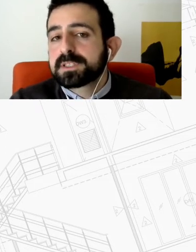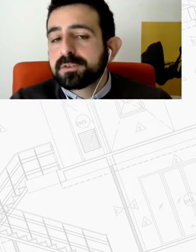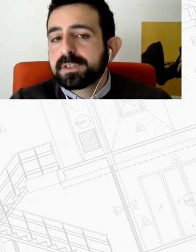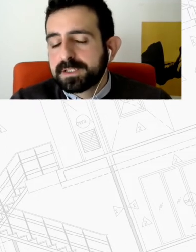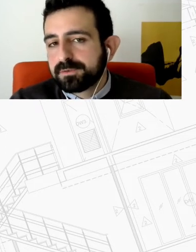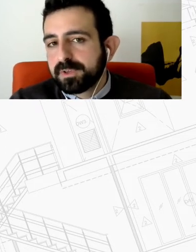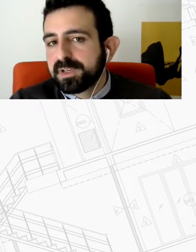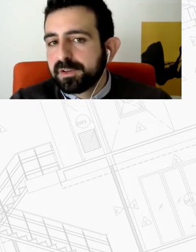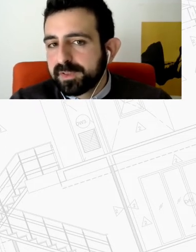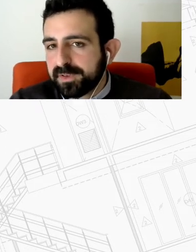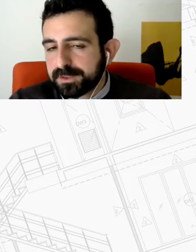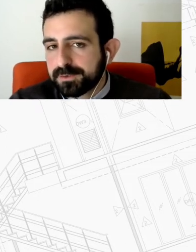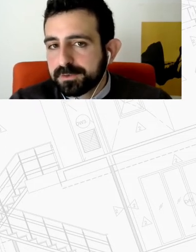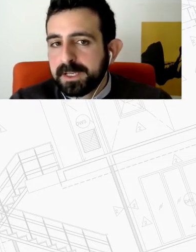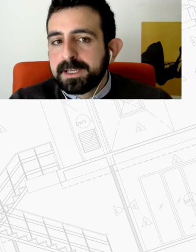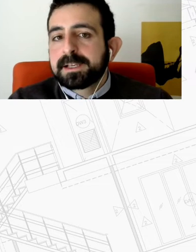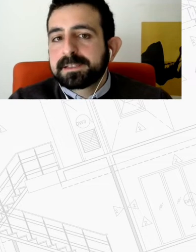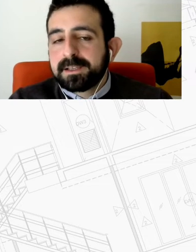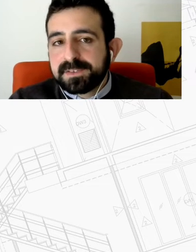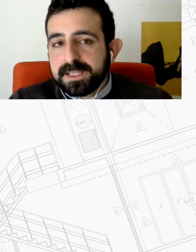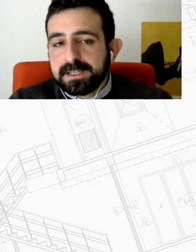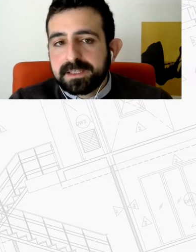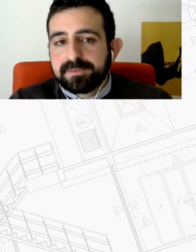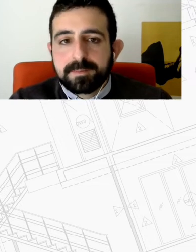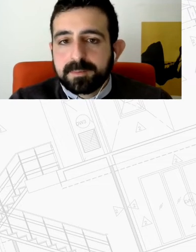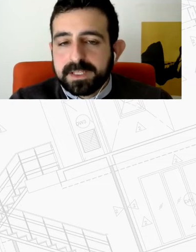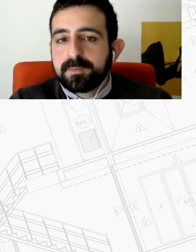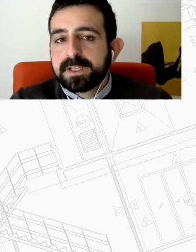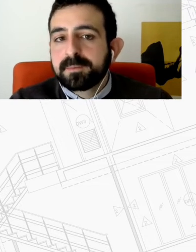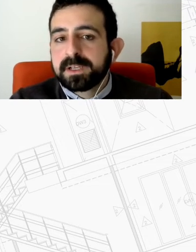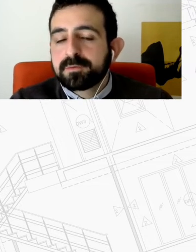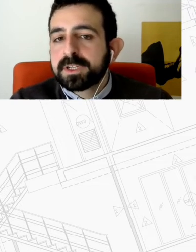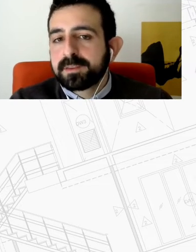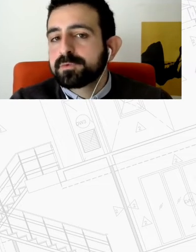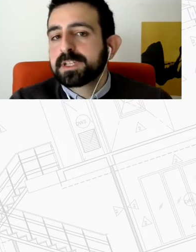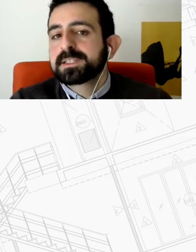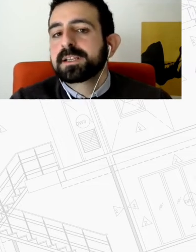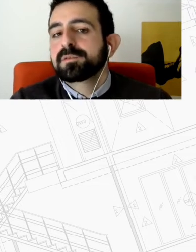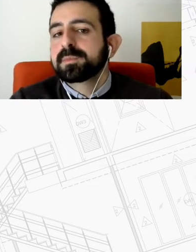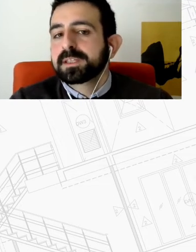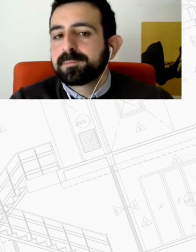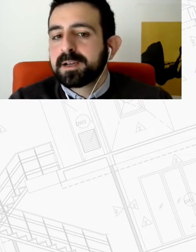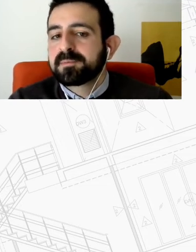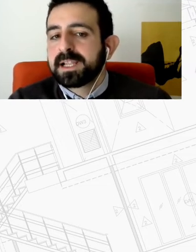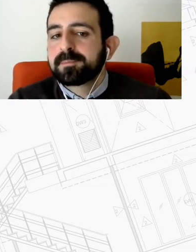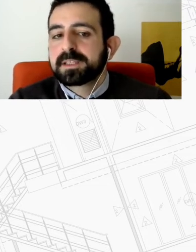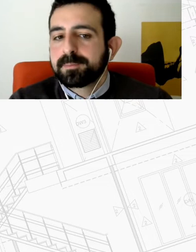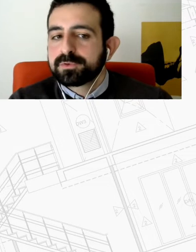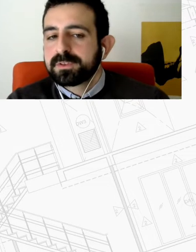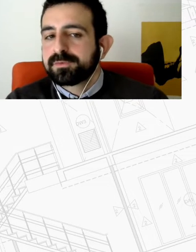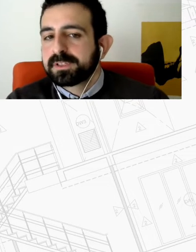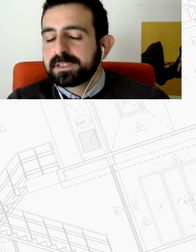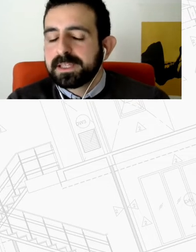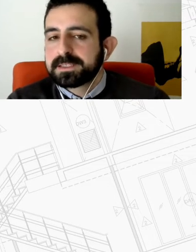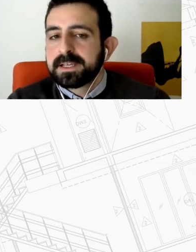καινοτόμων αστικών δράσεων του Urban Innovative Actions Τελευταία διαφάνεια από τη μεριά μου έχει με πούς αριθμούς έτσι για να δούμε για τι πράγμα μιλάμε και